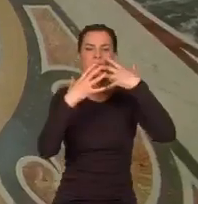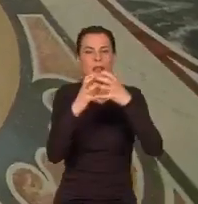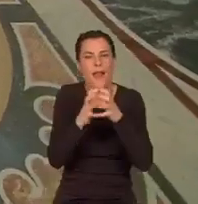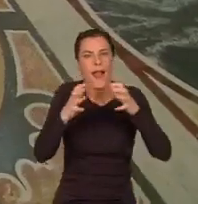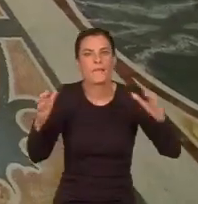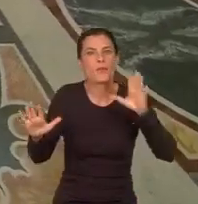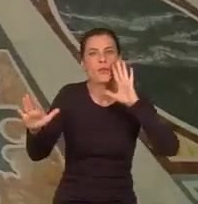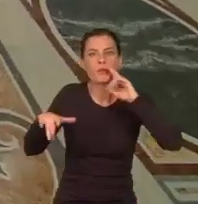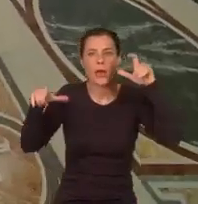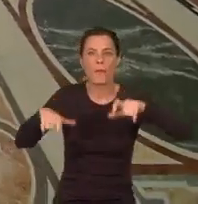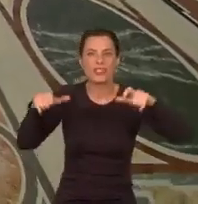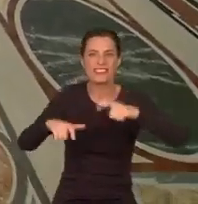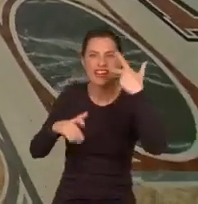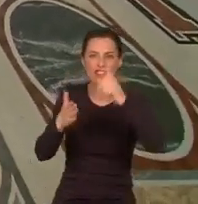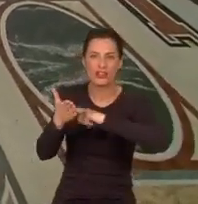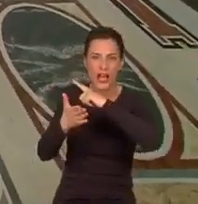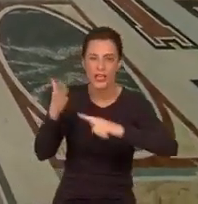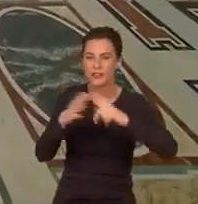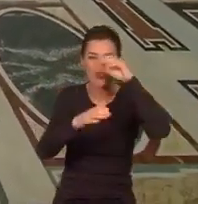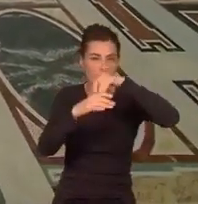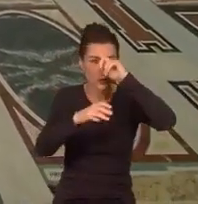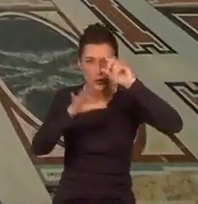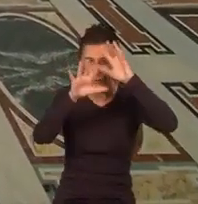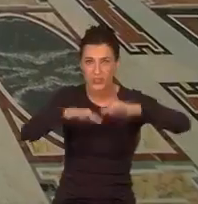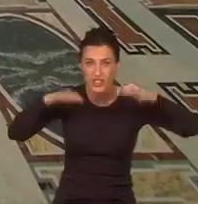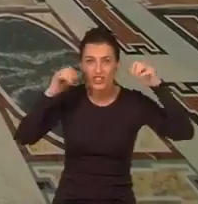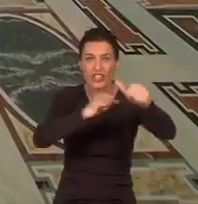piłkarskich. Mogła pomieścić 60 tysięcy wiernych.